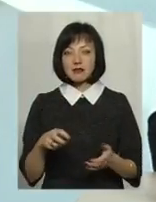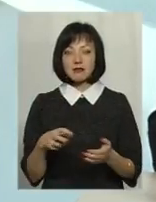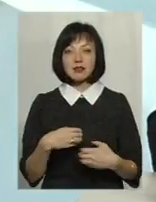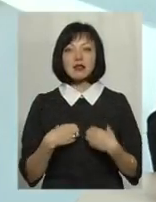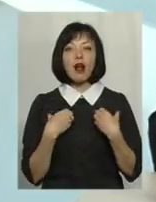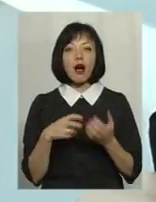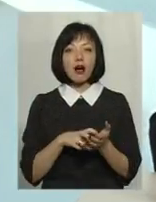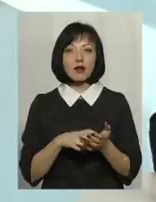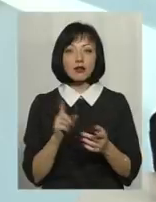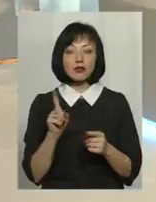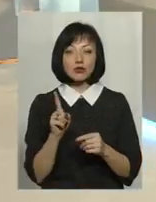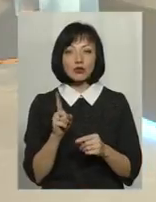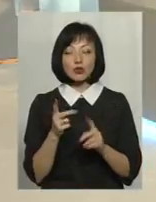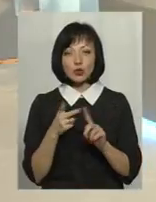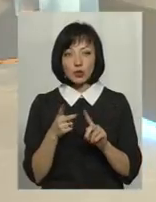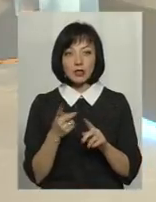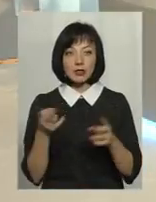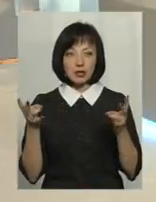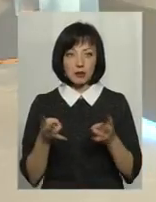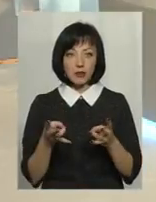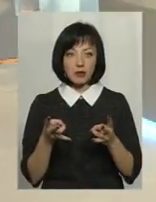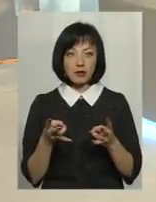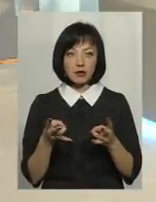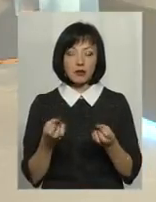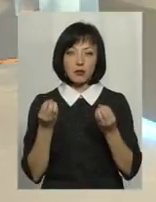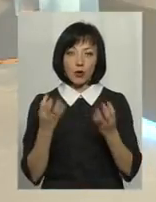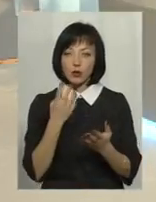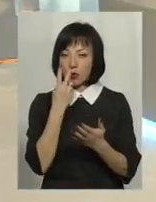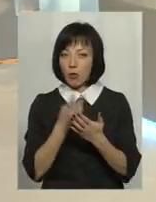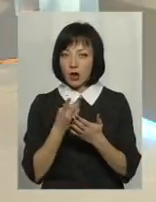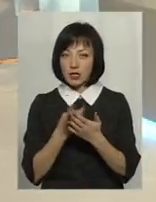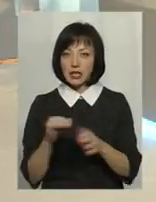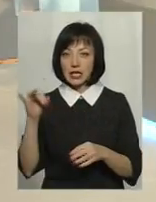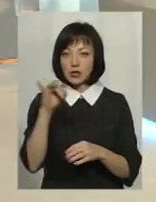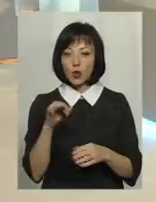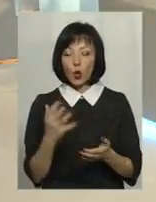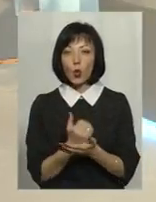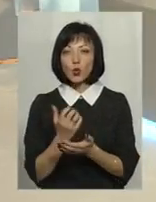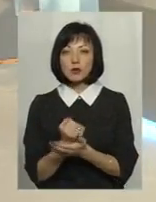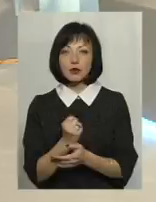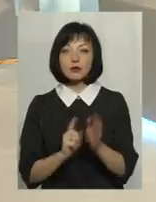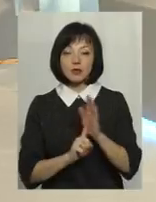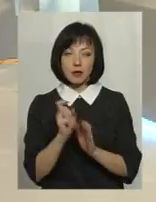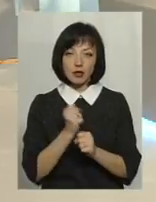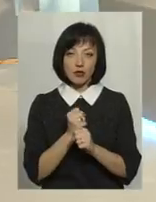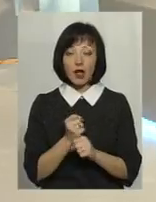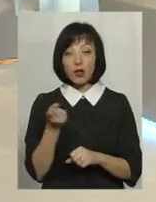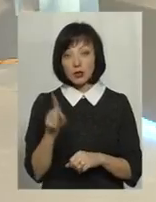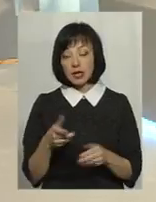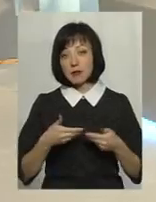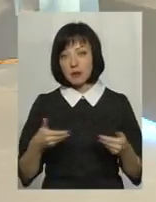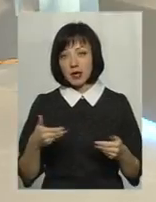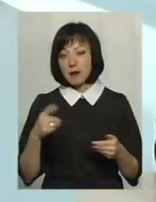що в них повинно вийти. І другий момент, це треба просто їм показати історію успіху, що воно запрацювало. Але оскільки ми